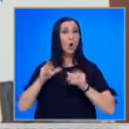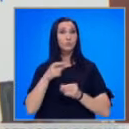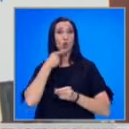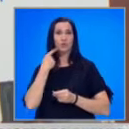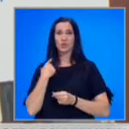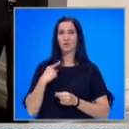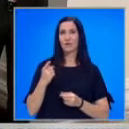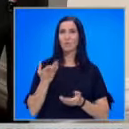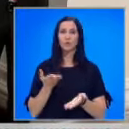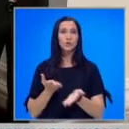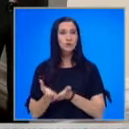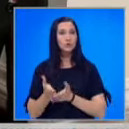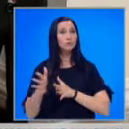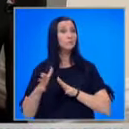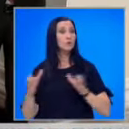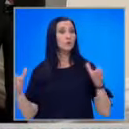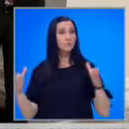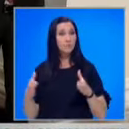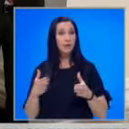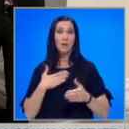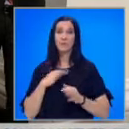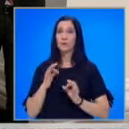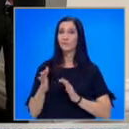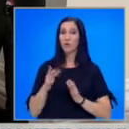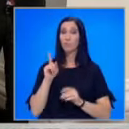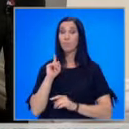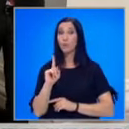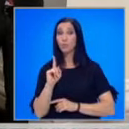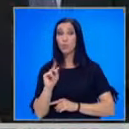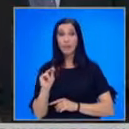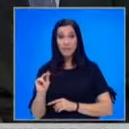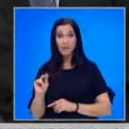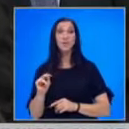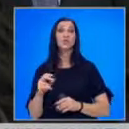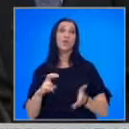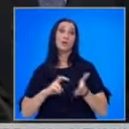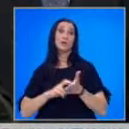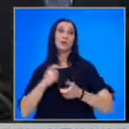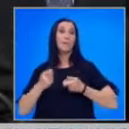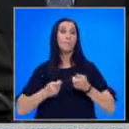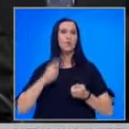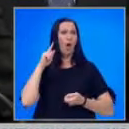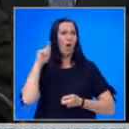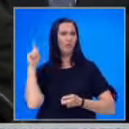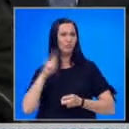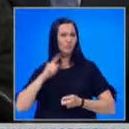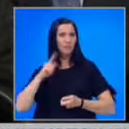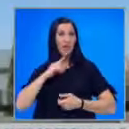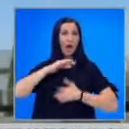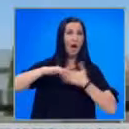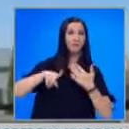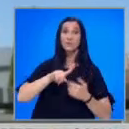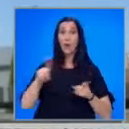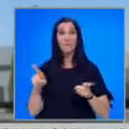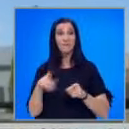си годишна загуба по този начин. В Народното събрание от има такъв народ предупредиха, че енергийната борса от не е в хаос, неуправляема